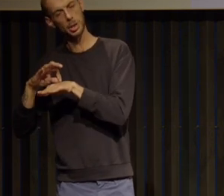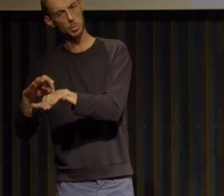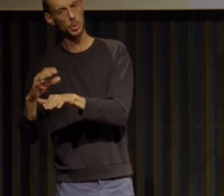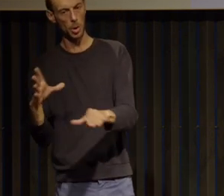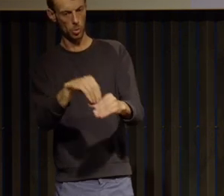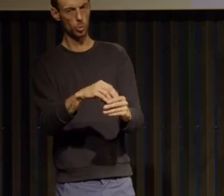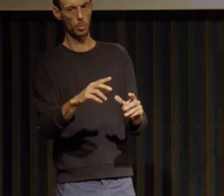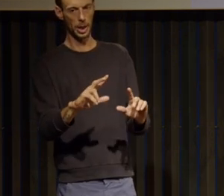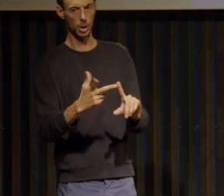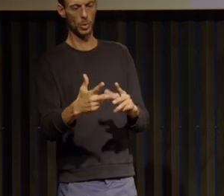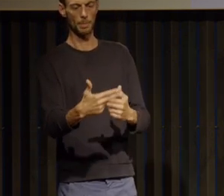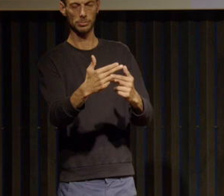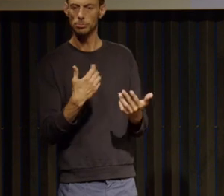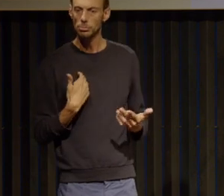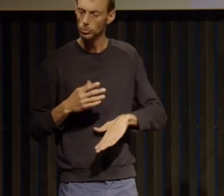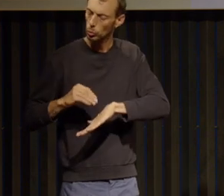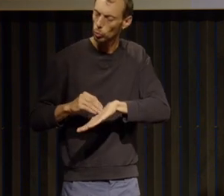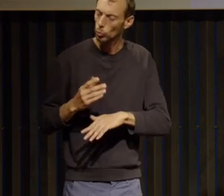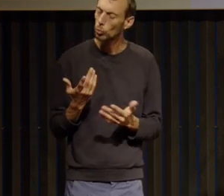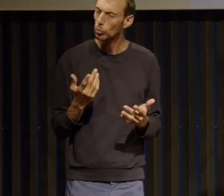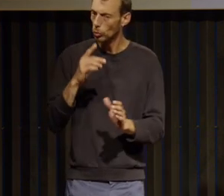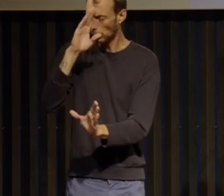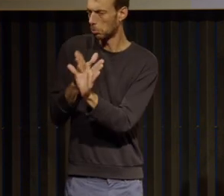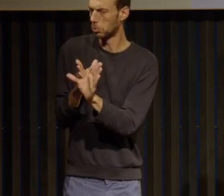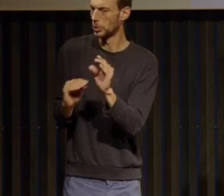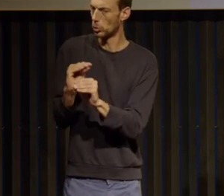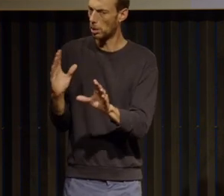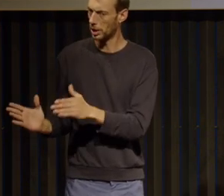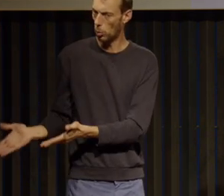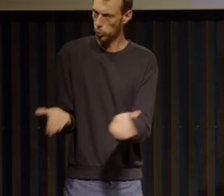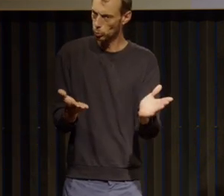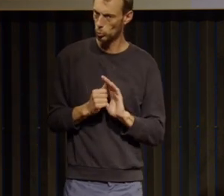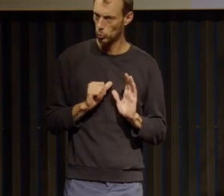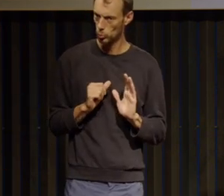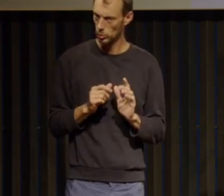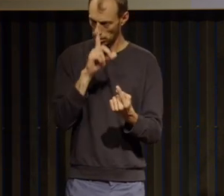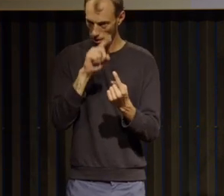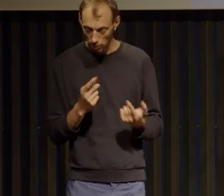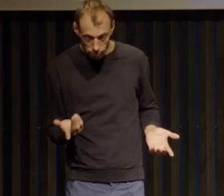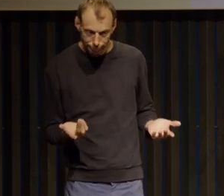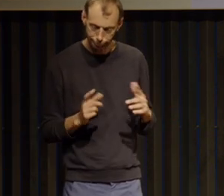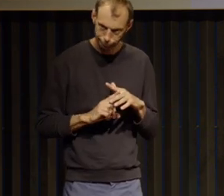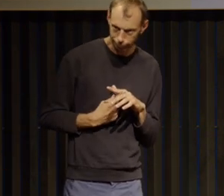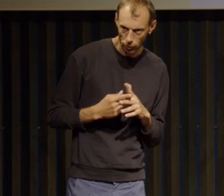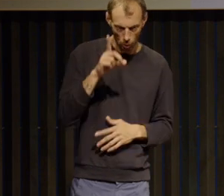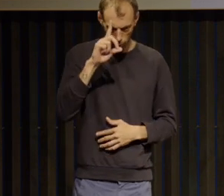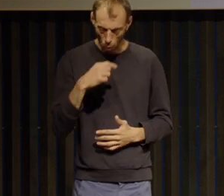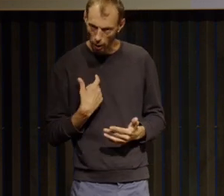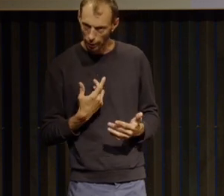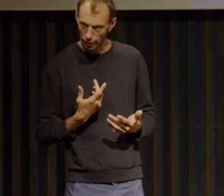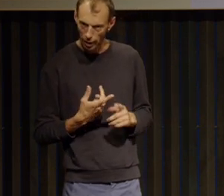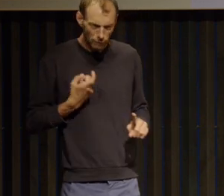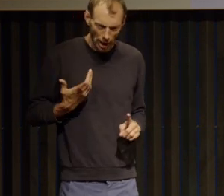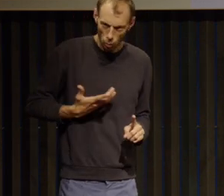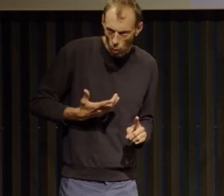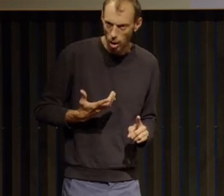enfin de faire une psychothérapie en tout cas d'aller vraiment creuser aussi cette question des causes et de comprendre ce qui nous arrive parce que si on est dans un brouillard